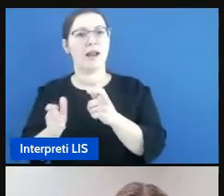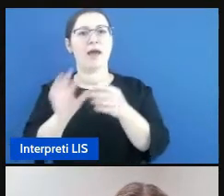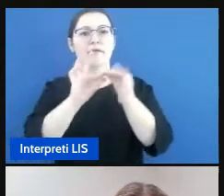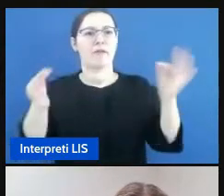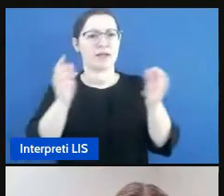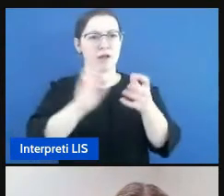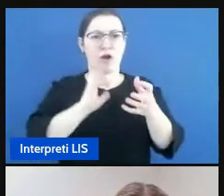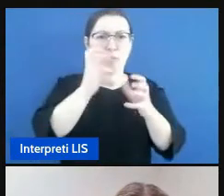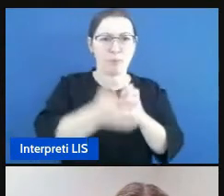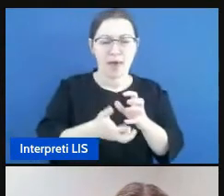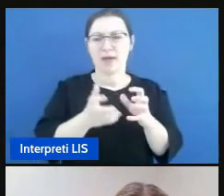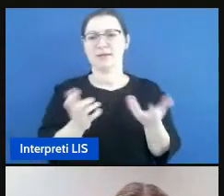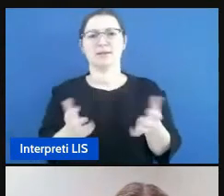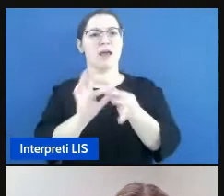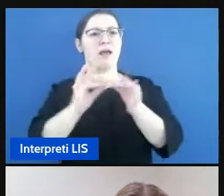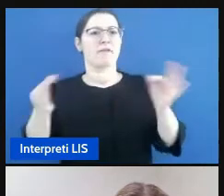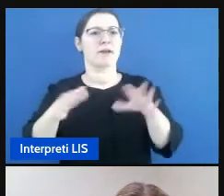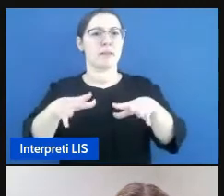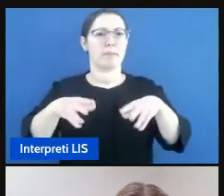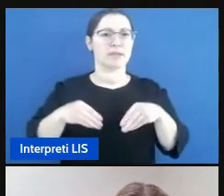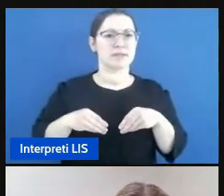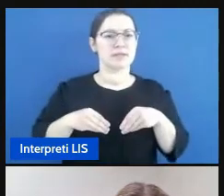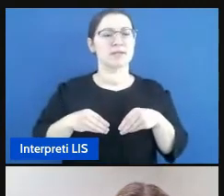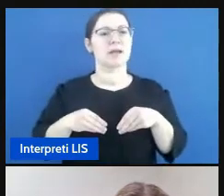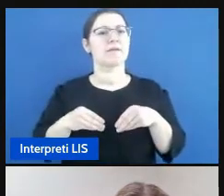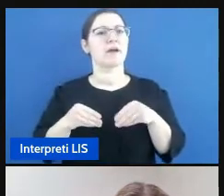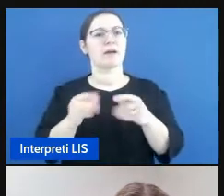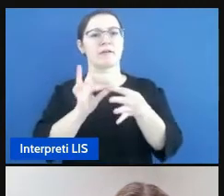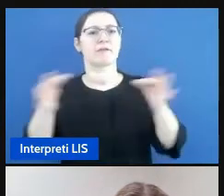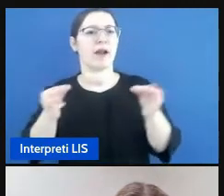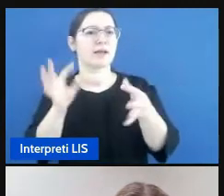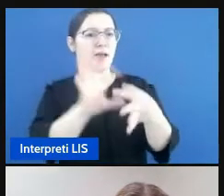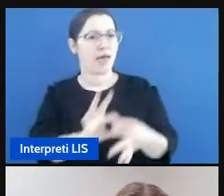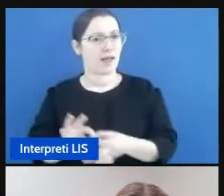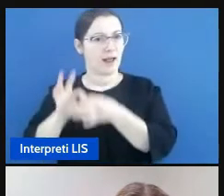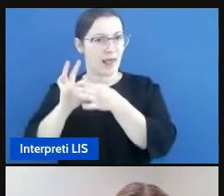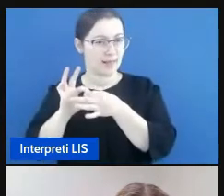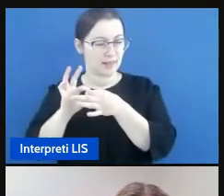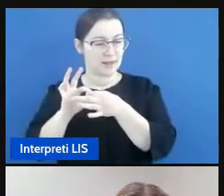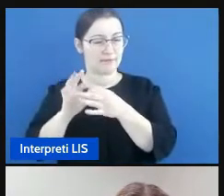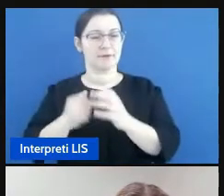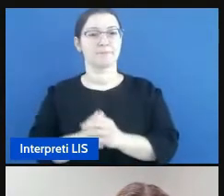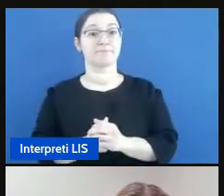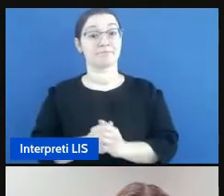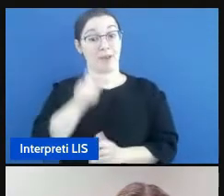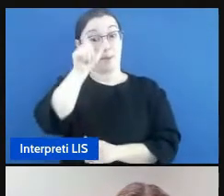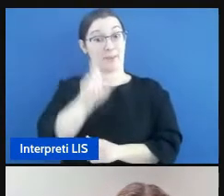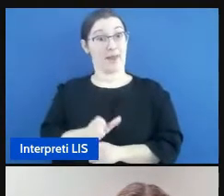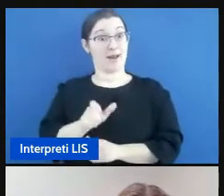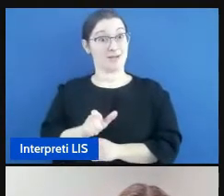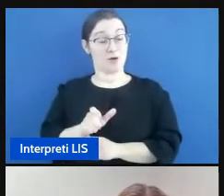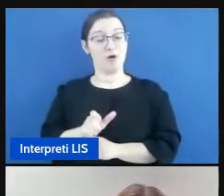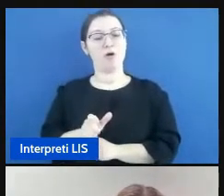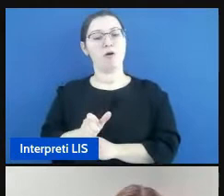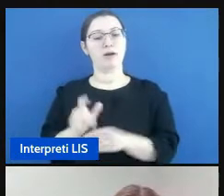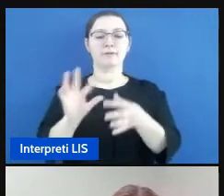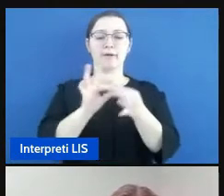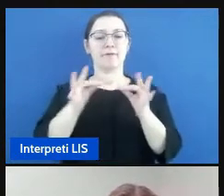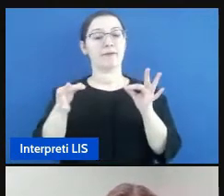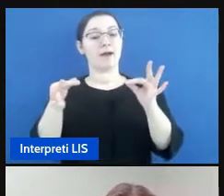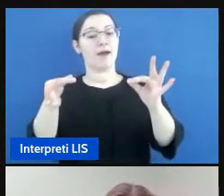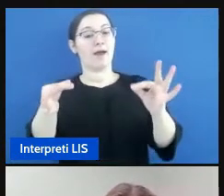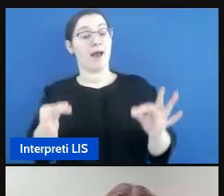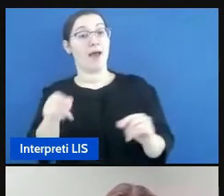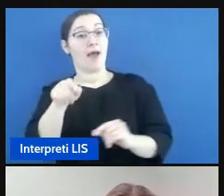frasi passive e frasi relative l'esaminatore propone la frase e il partecipante deve